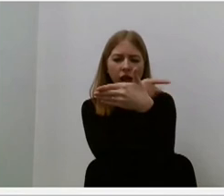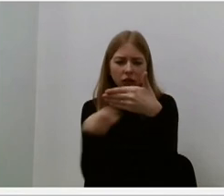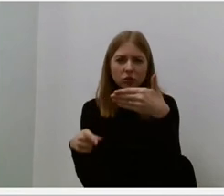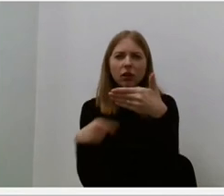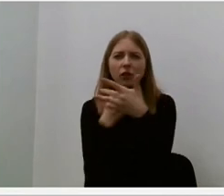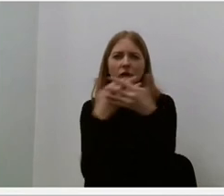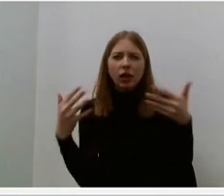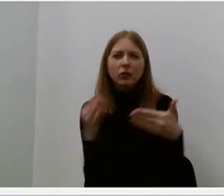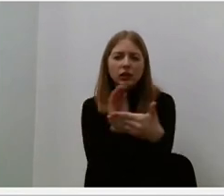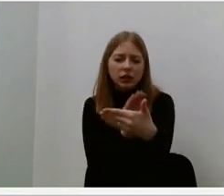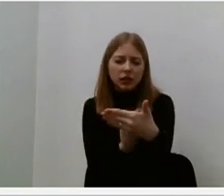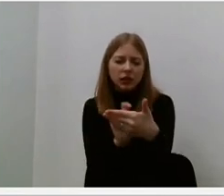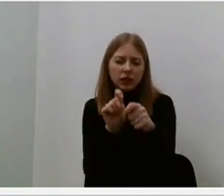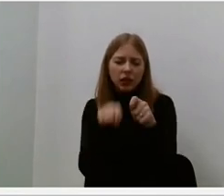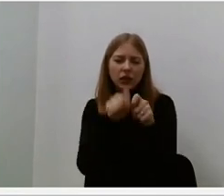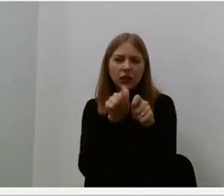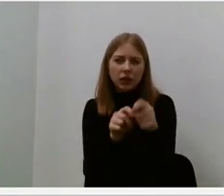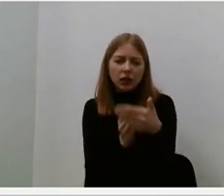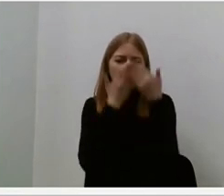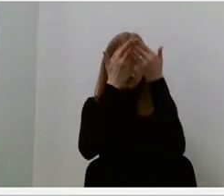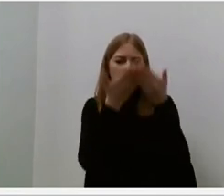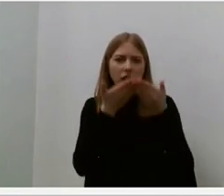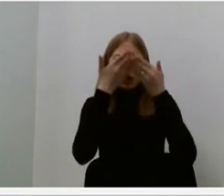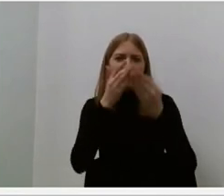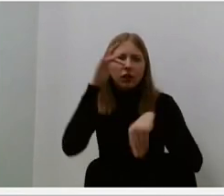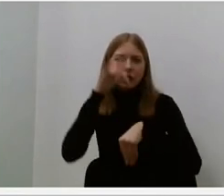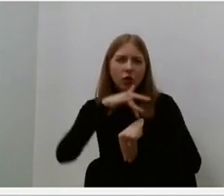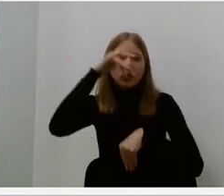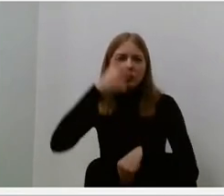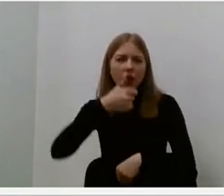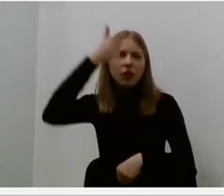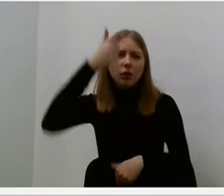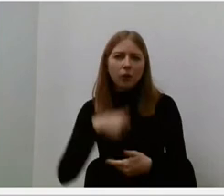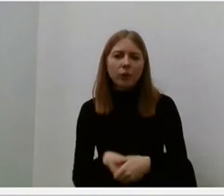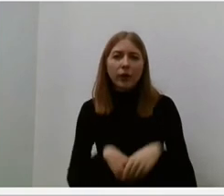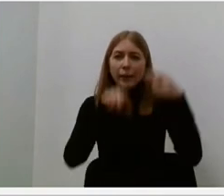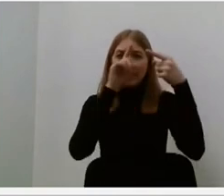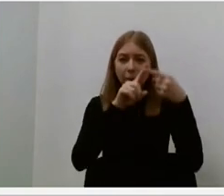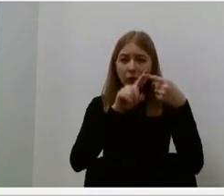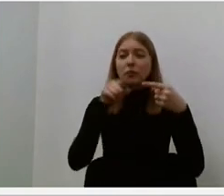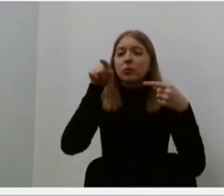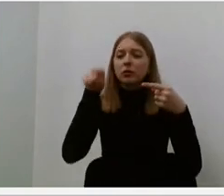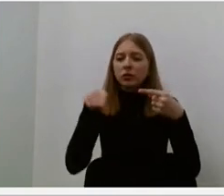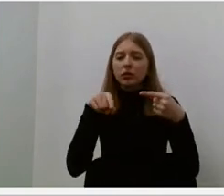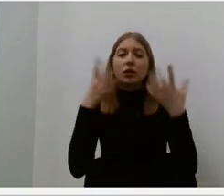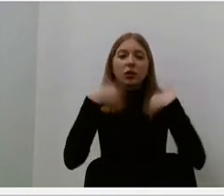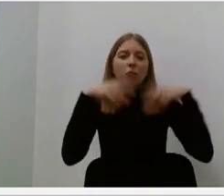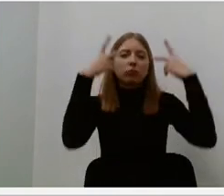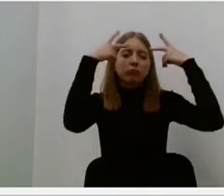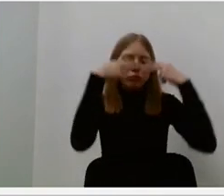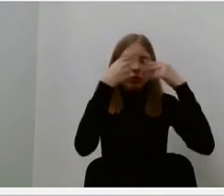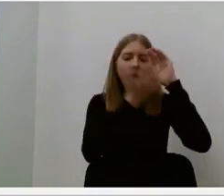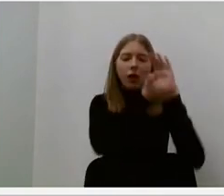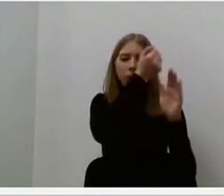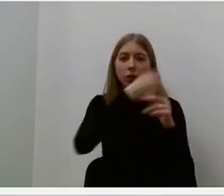atėjo paskutinės. Viena, kai jį buvo be samonės, antroji jį įmirus. Šią įdėjo į karstą, o dvi